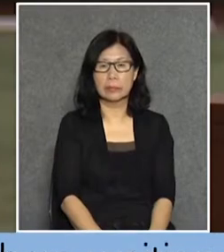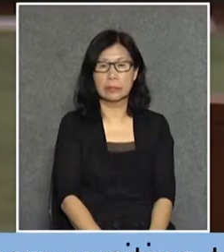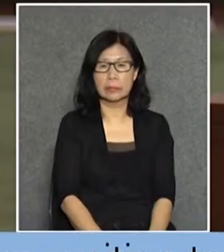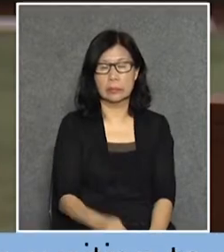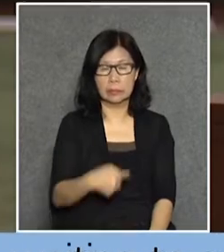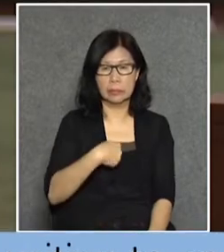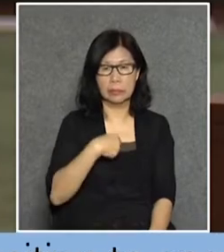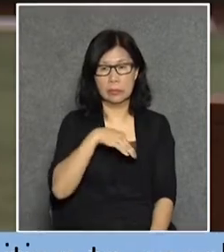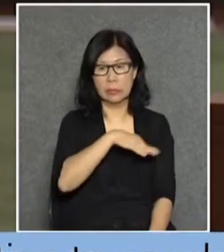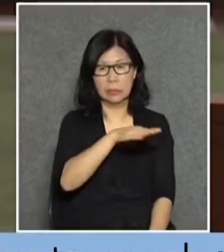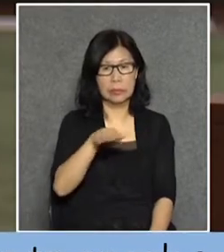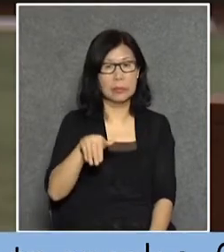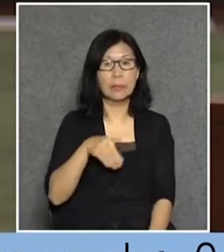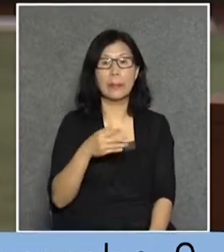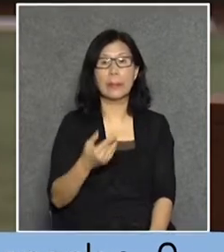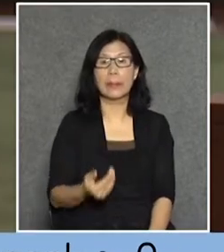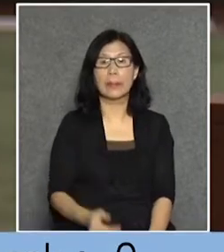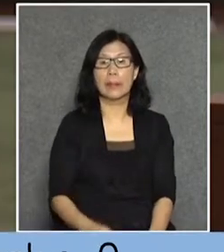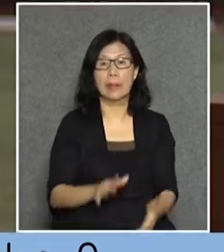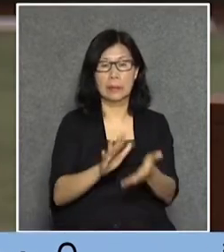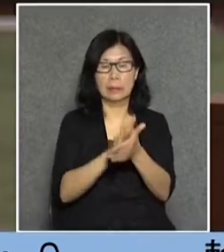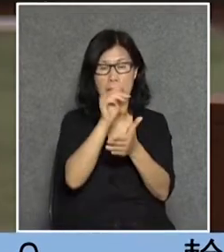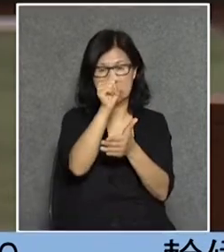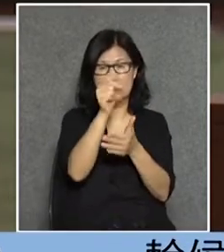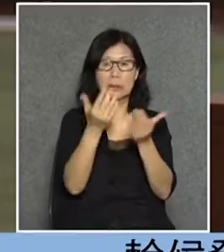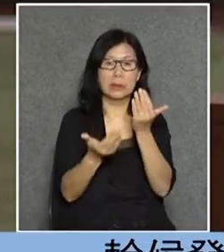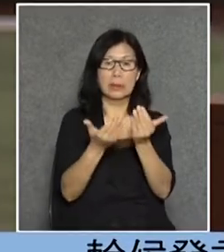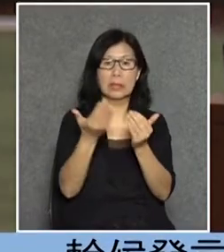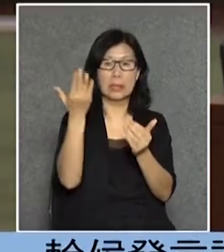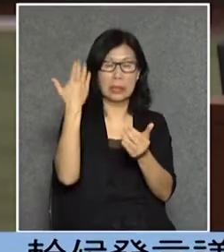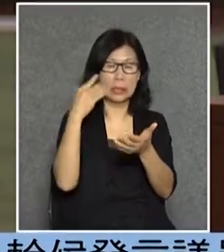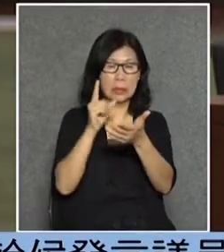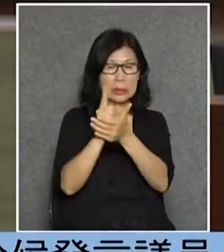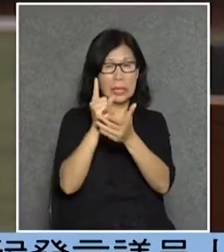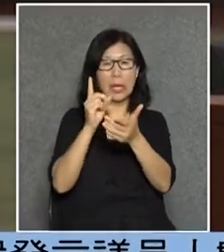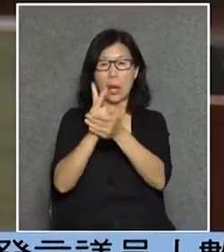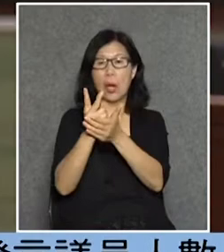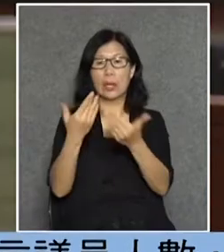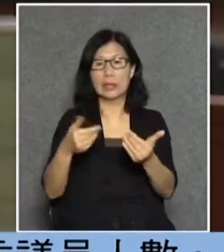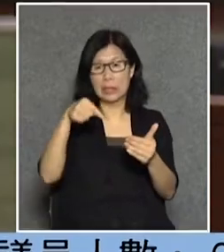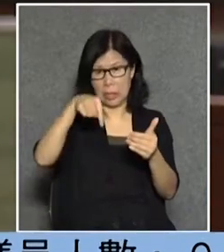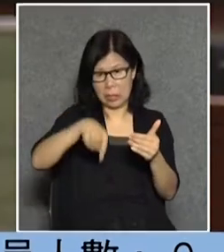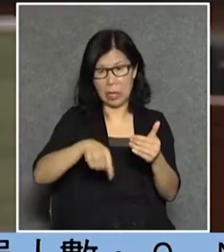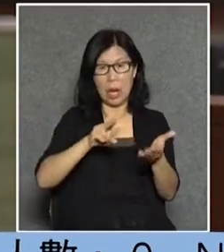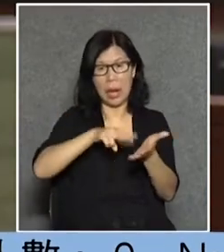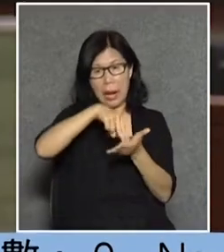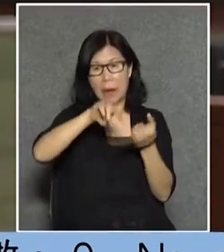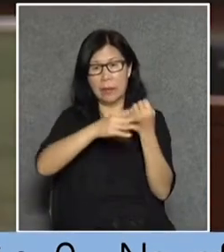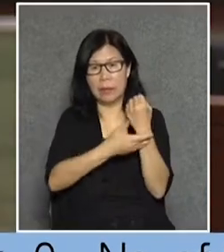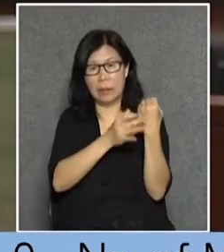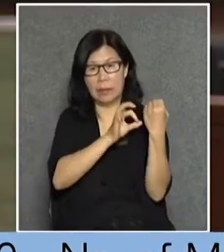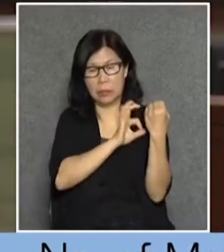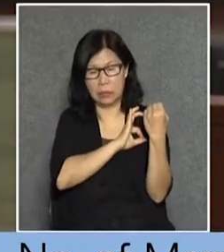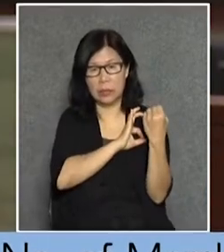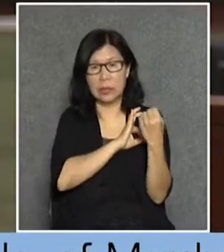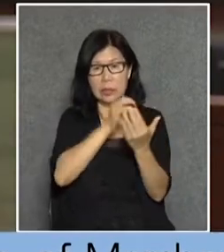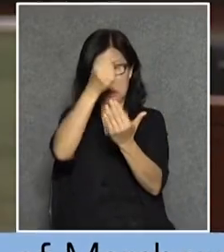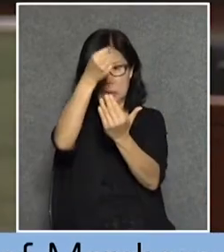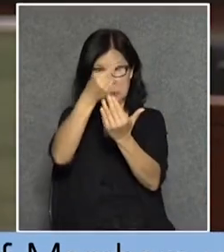我們每十年也好過一段時間也好在本會那裏將這條